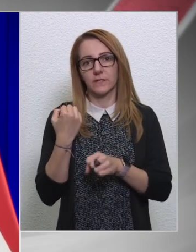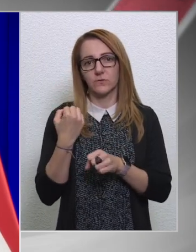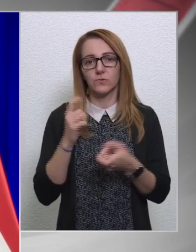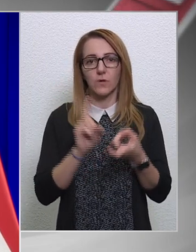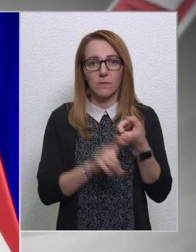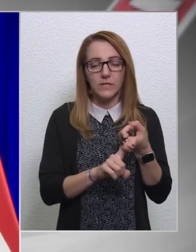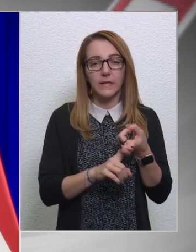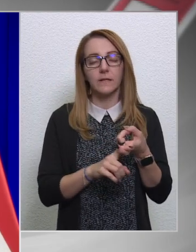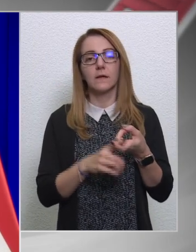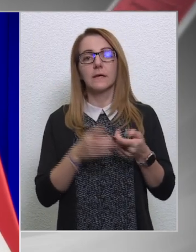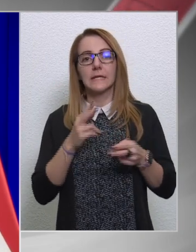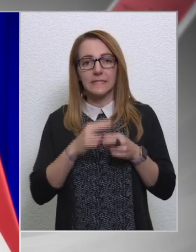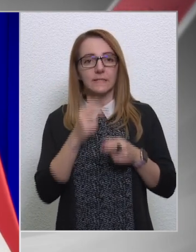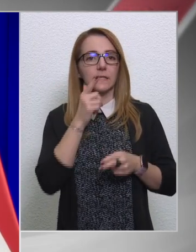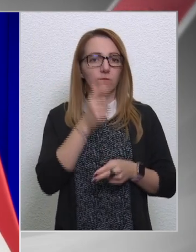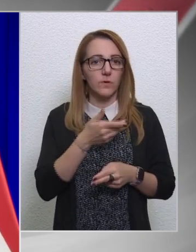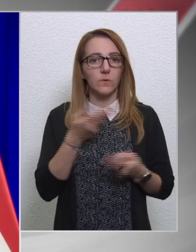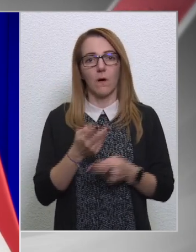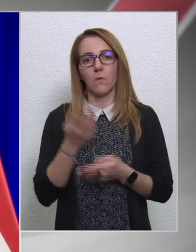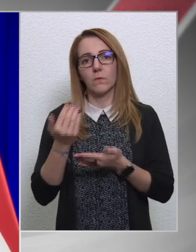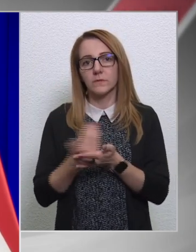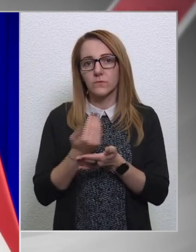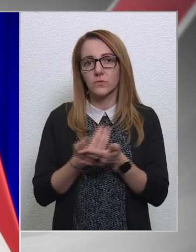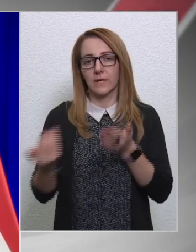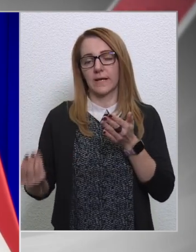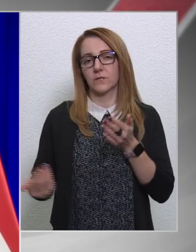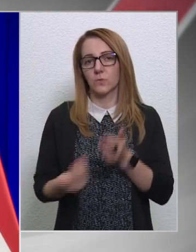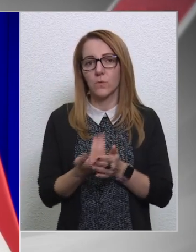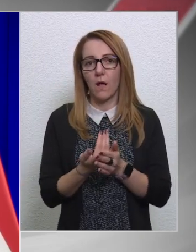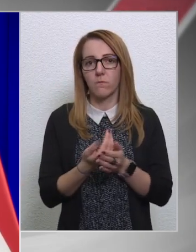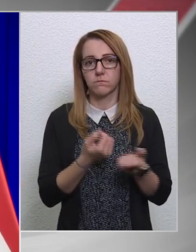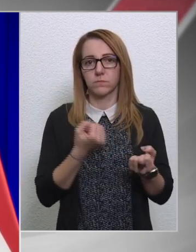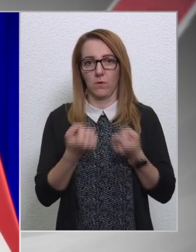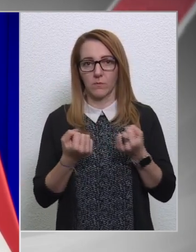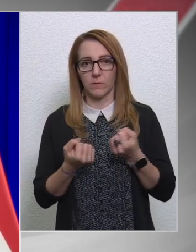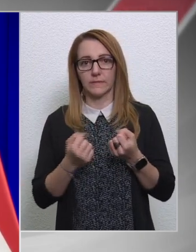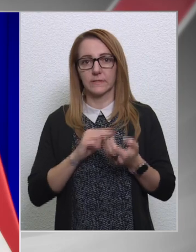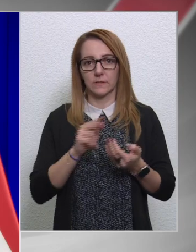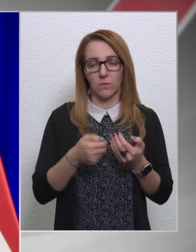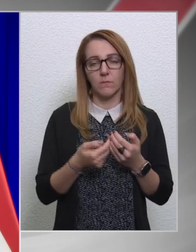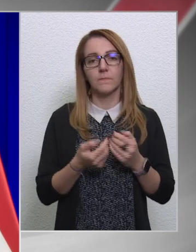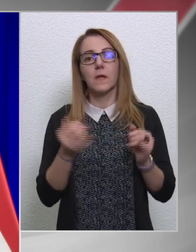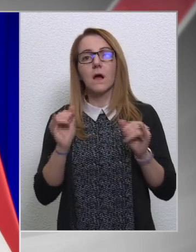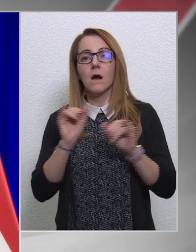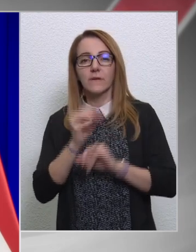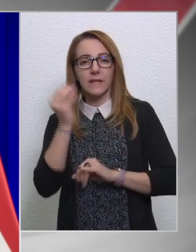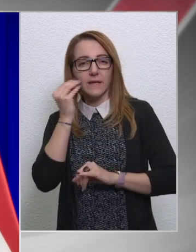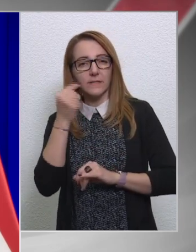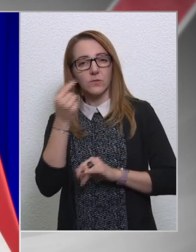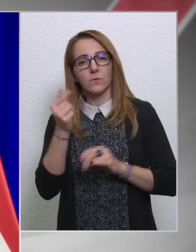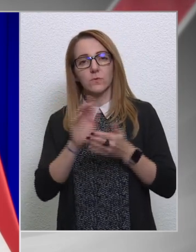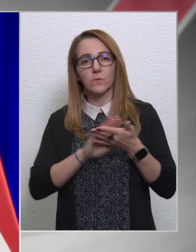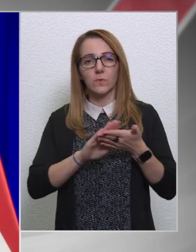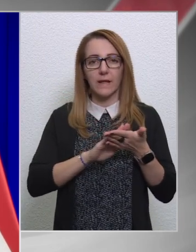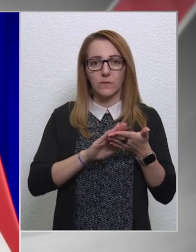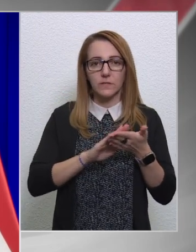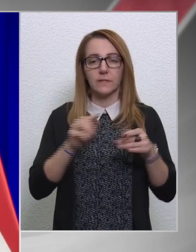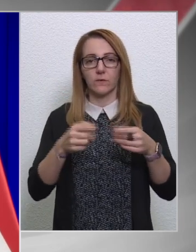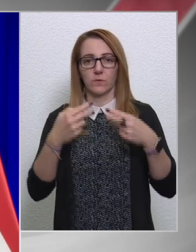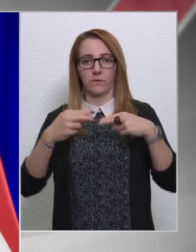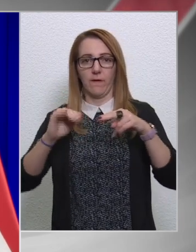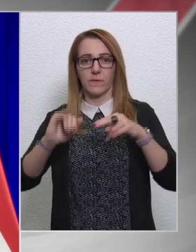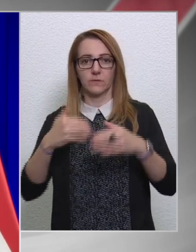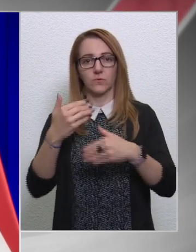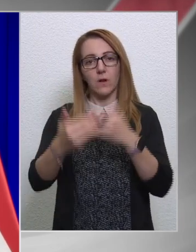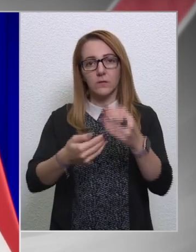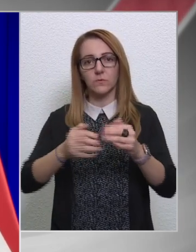és ahol szükséges, ott újabb kompromisszumokat kötünk. Ahol pedig a félreértéseket el tudjuk oszlatni, ott pedig tovább